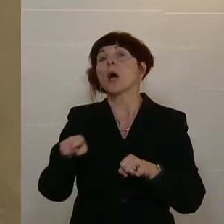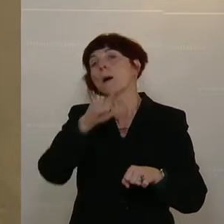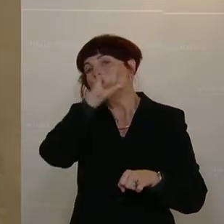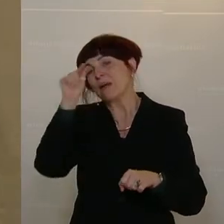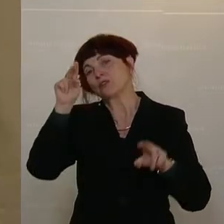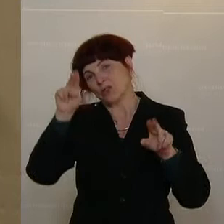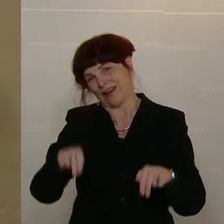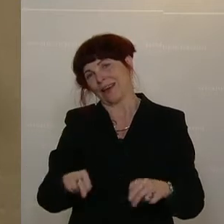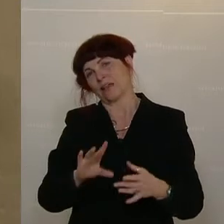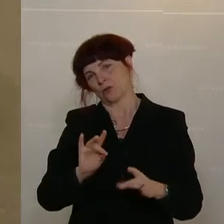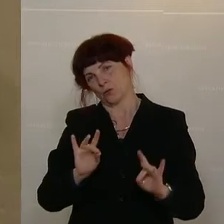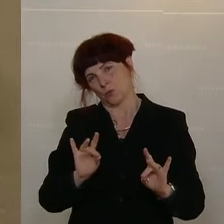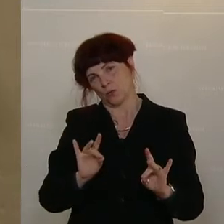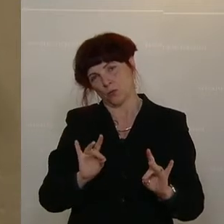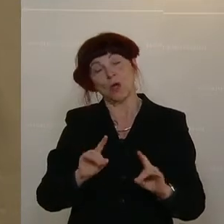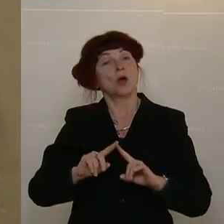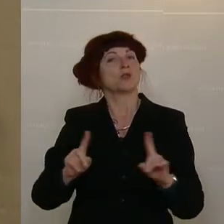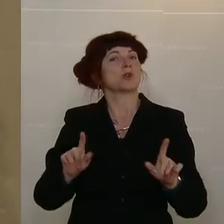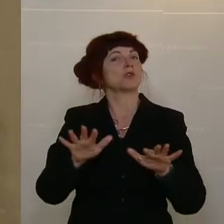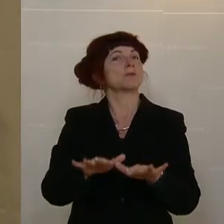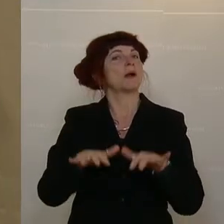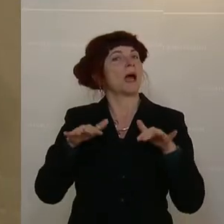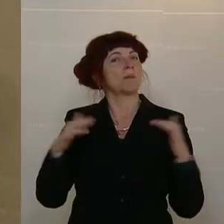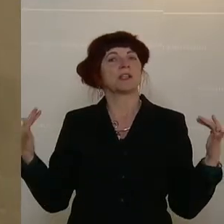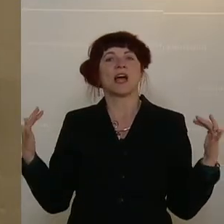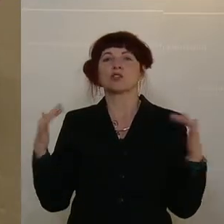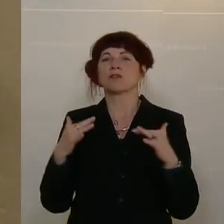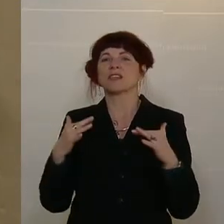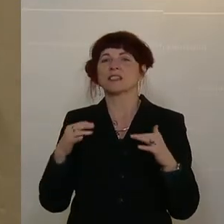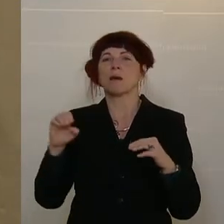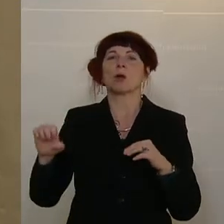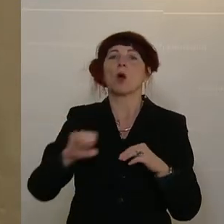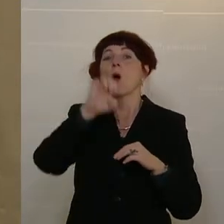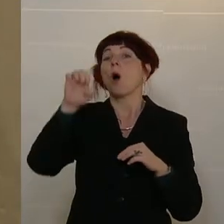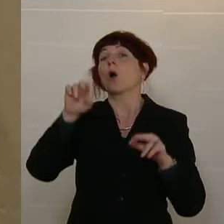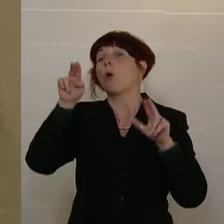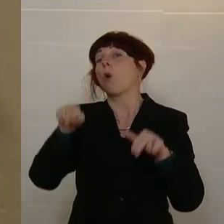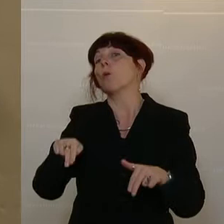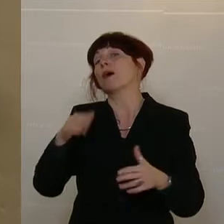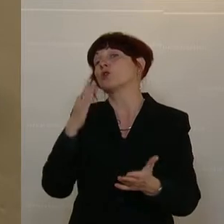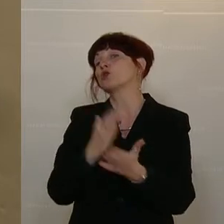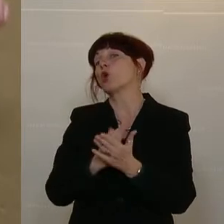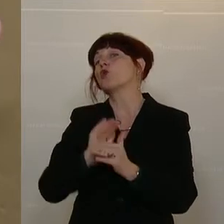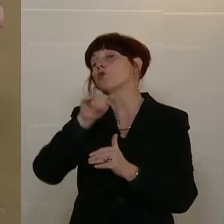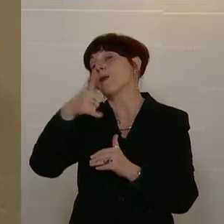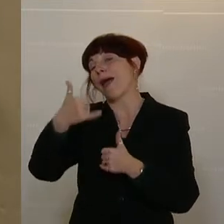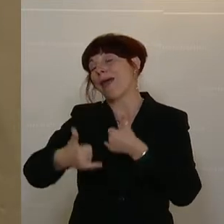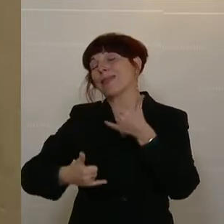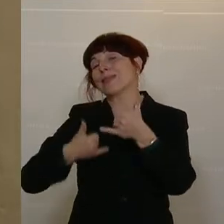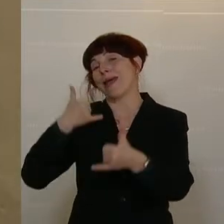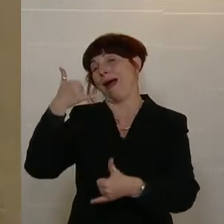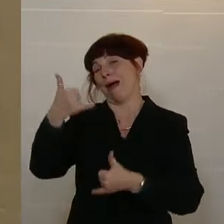Sonst würde sich nämlich die Parlamentarische Versammlung des Europarates, diesbezüglich nicht schon seit über einem Jahr